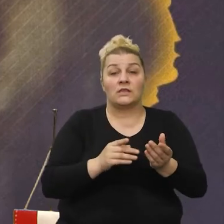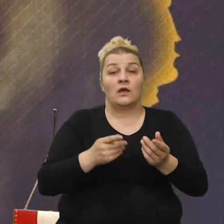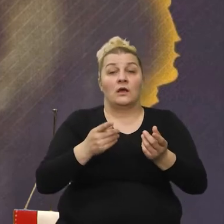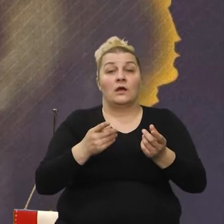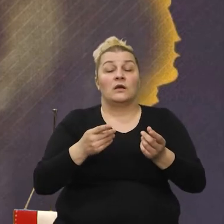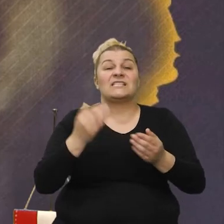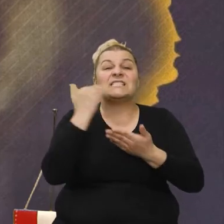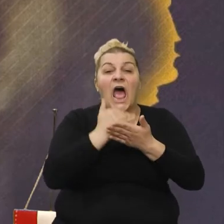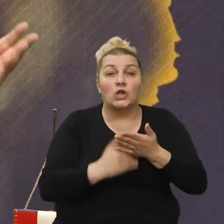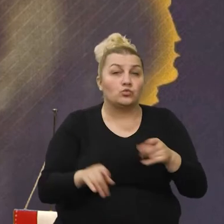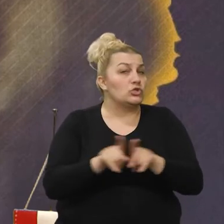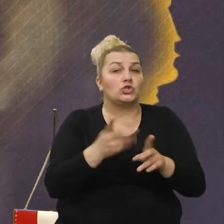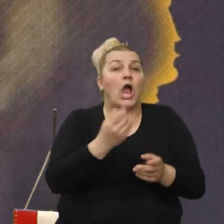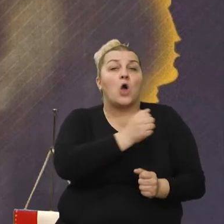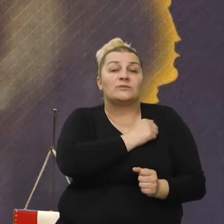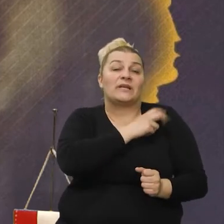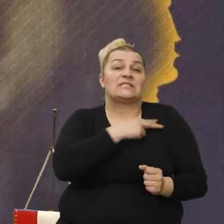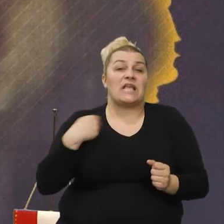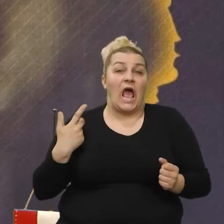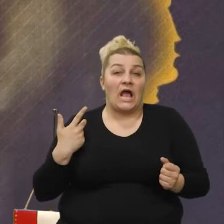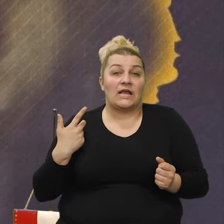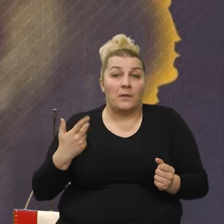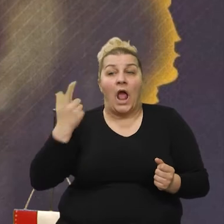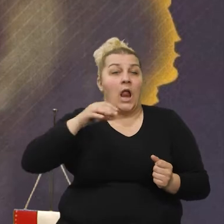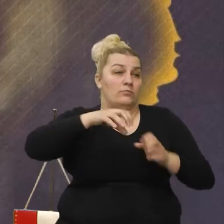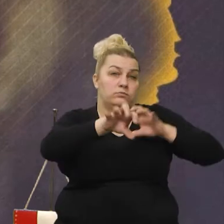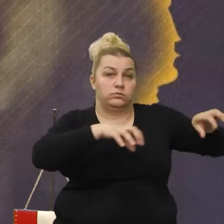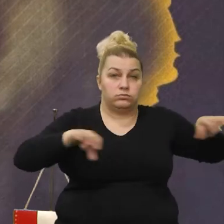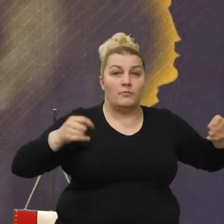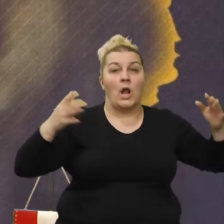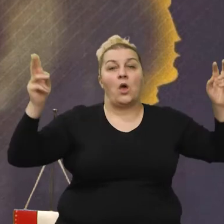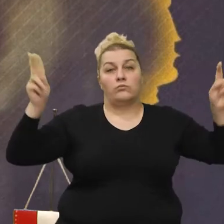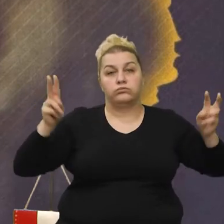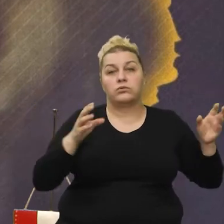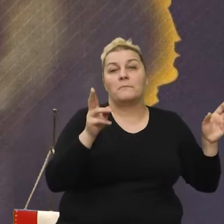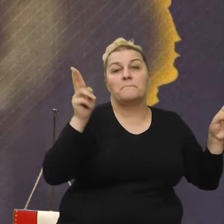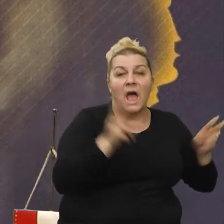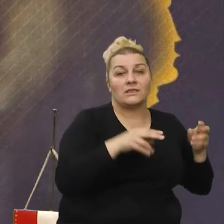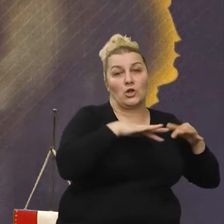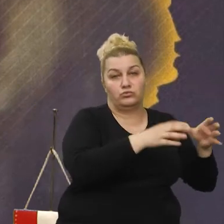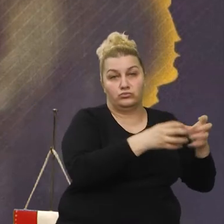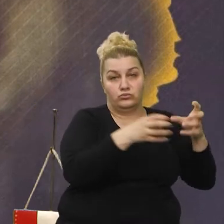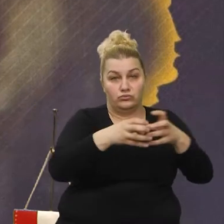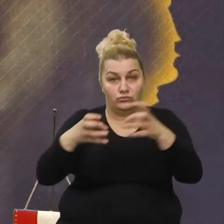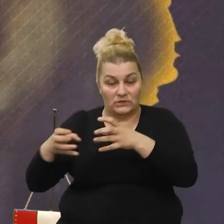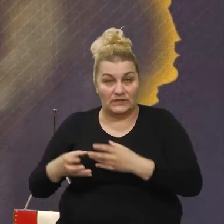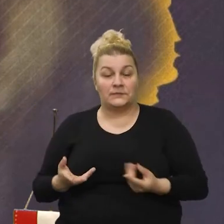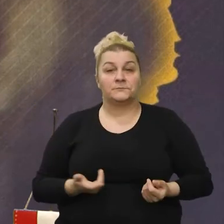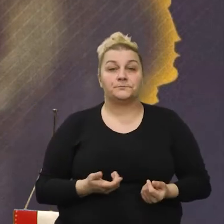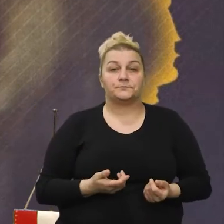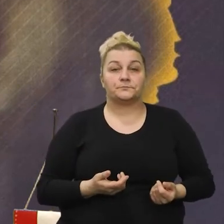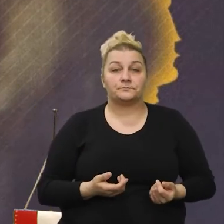kao i Split, kao i Zagreb, tako dalje. Tako da je to bilo onda rasterećenje. Manje su